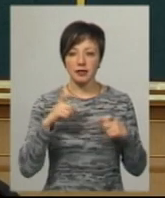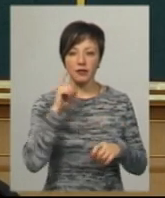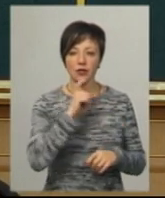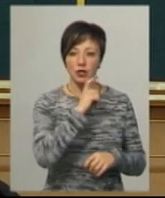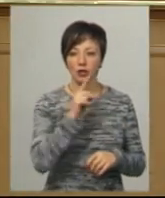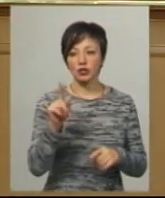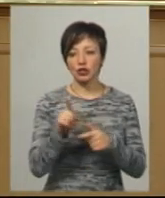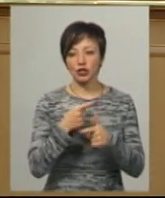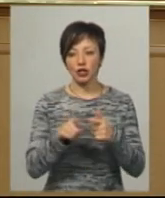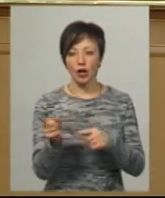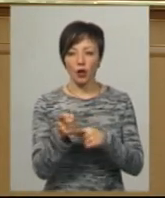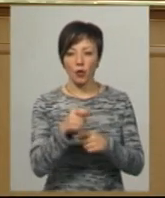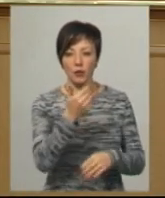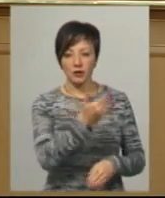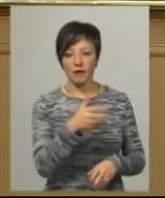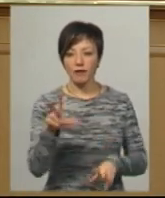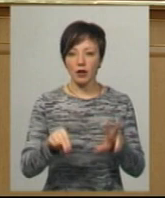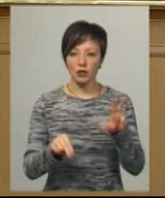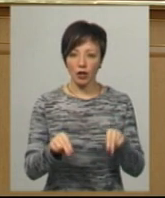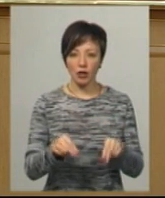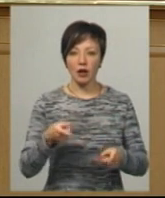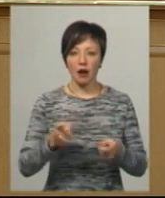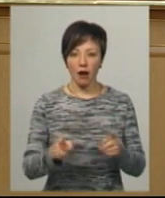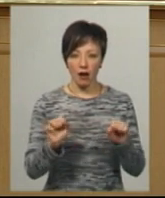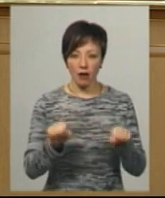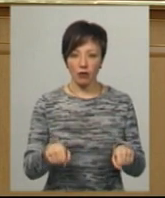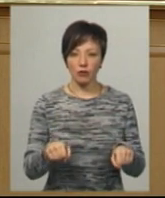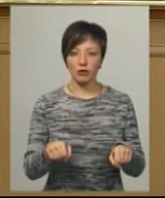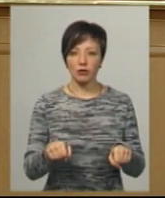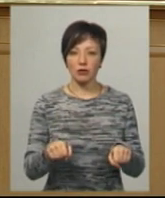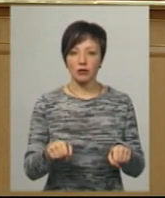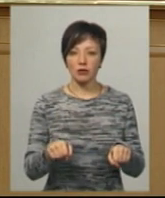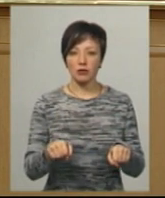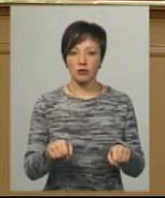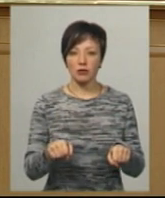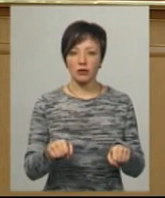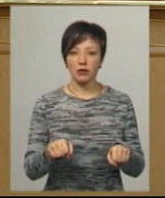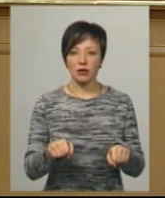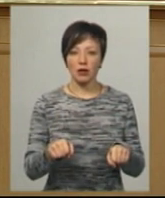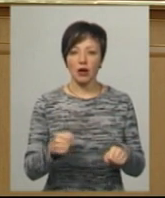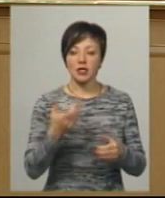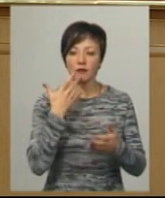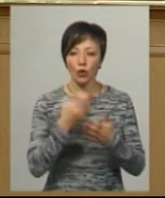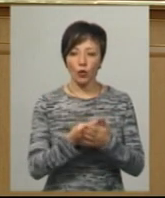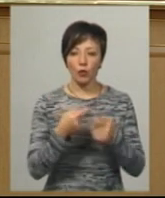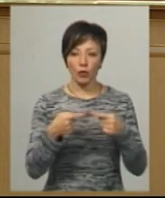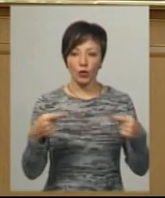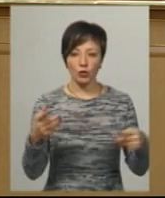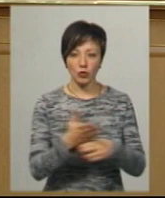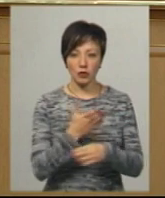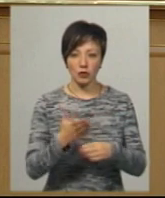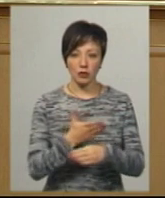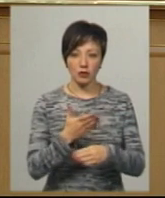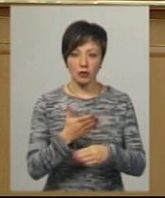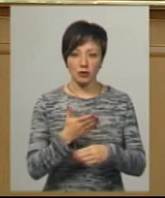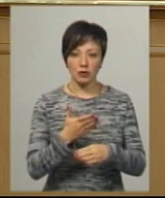чанів, я вважаю, чи цілком ряду пожелати керівництві Хмельниччини продукції, в тому числі,